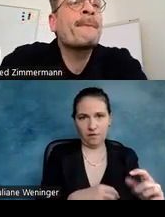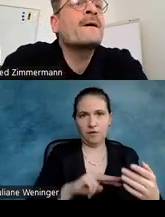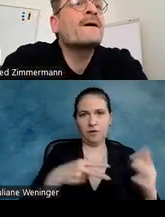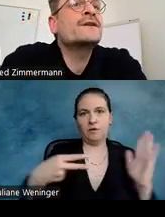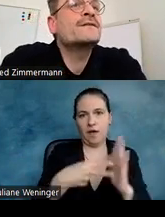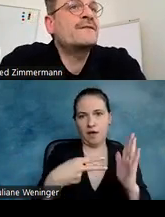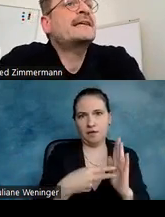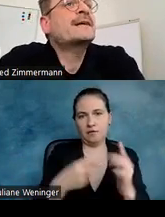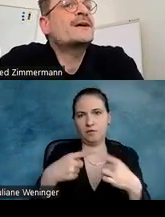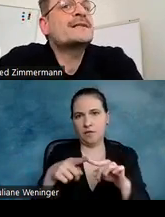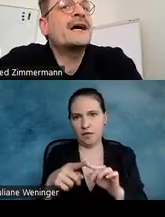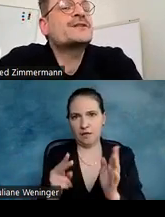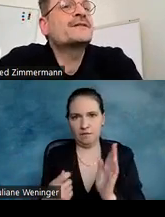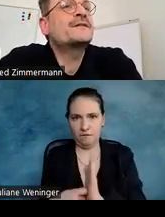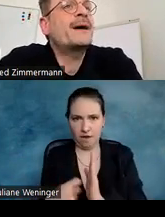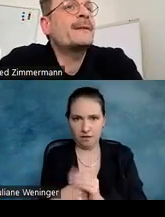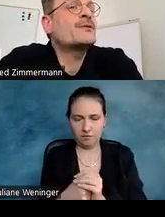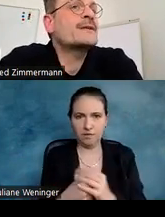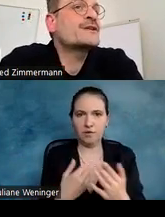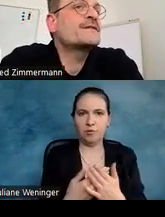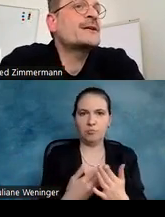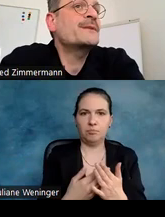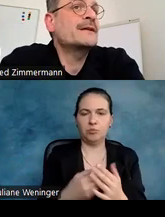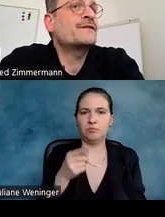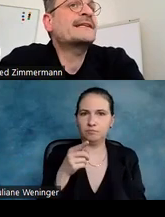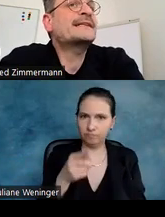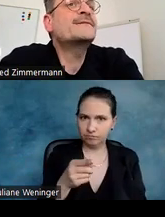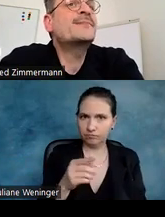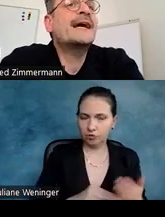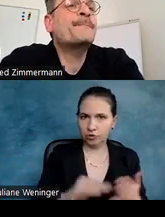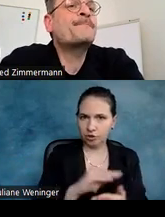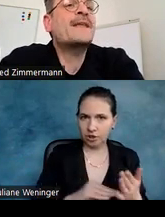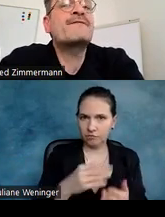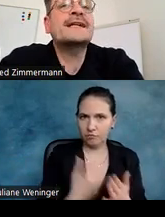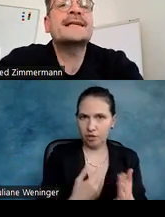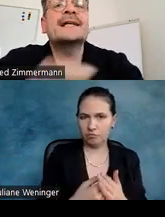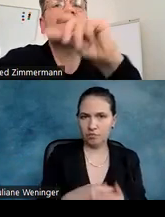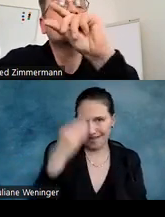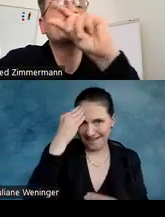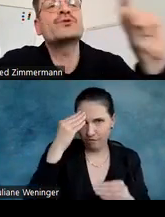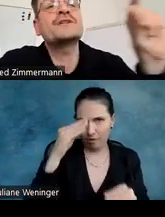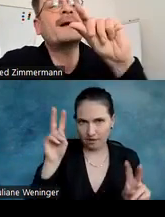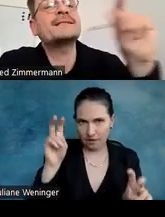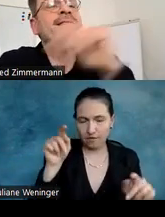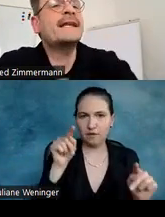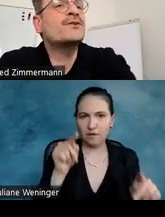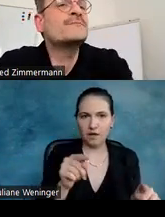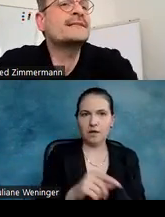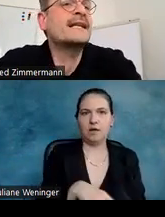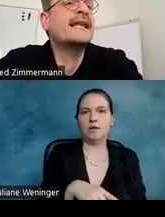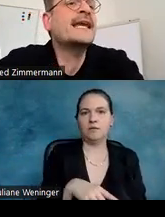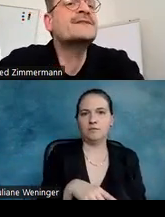Und wenn wir hier bei unserer Schrift, bei unserem Schriftbeispiel informative bleiben, dann wählen Sie also die Buchstaben des